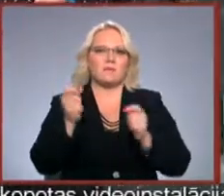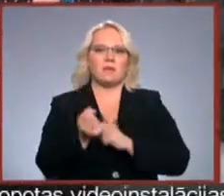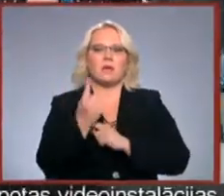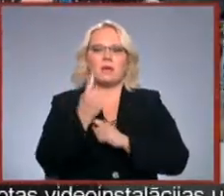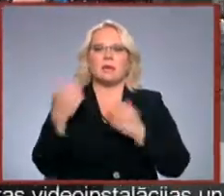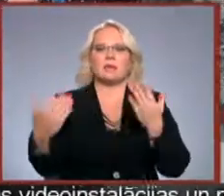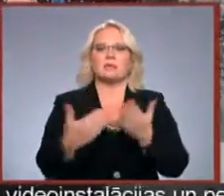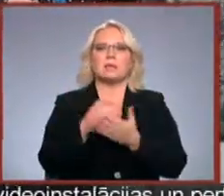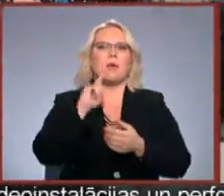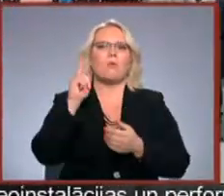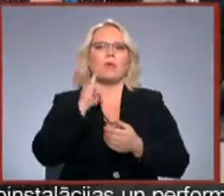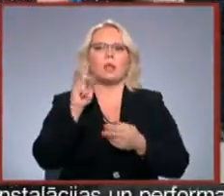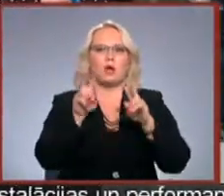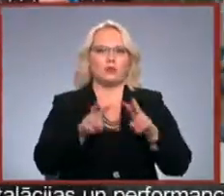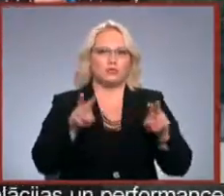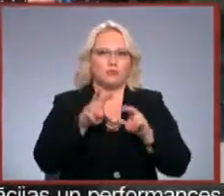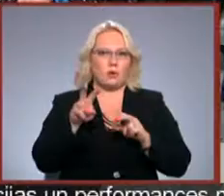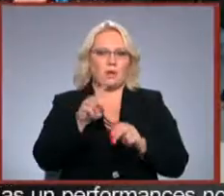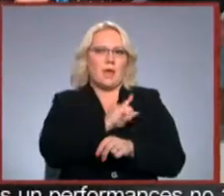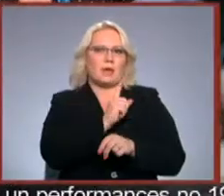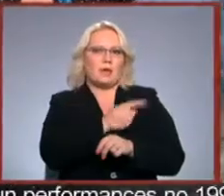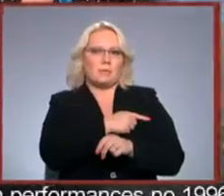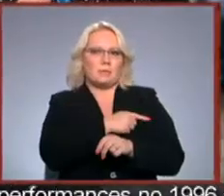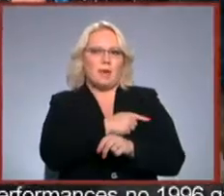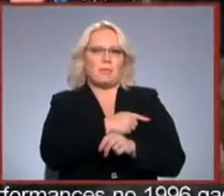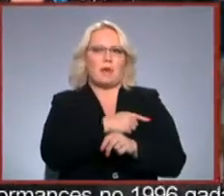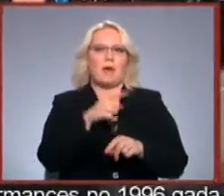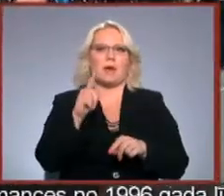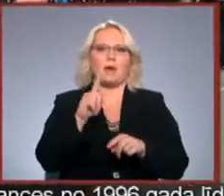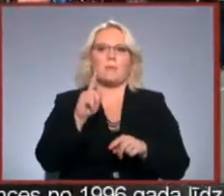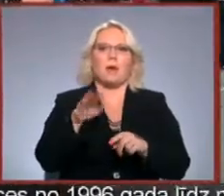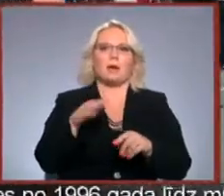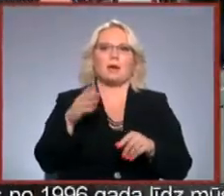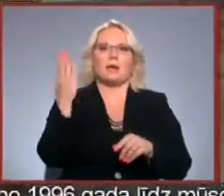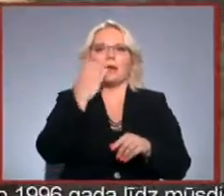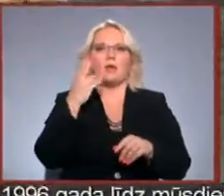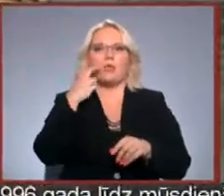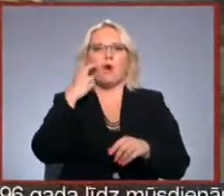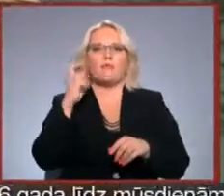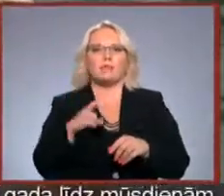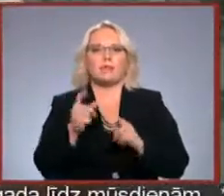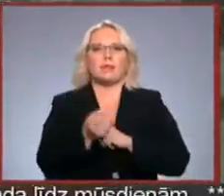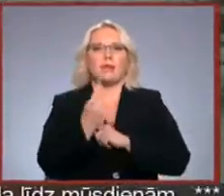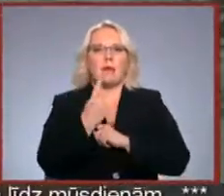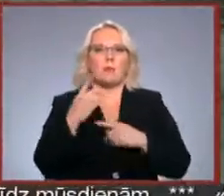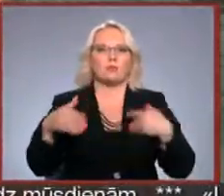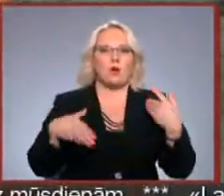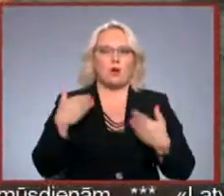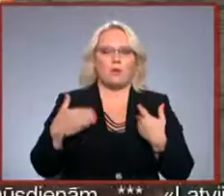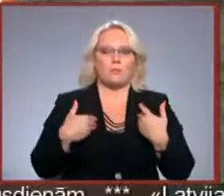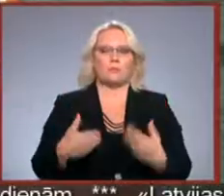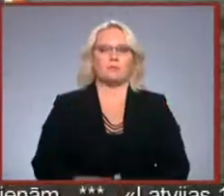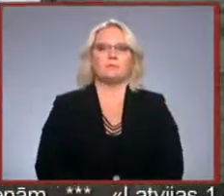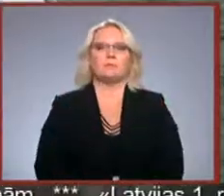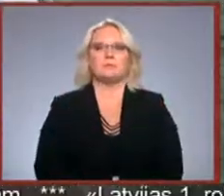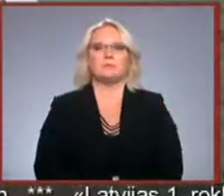jauneklīgāko žūriju. Ja iespējams, reizēm par kino novecošanos ir iemesls Daira Aboliņa,